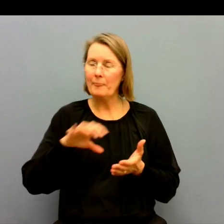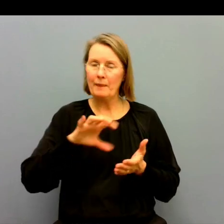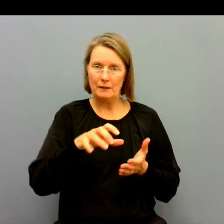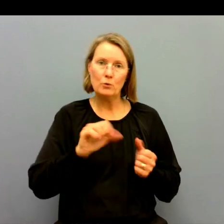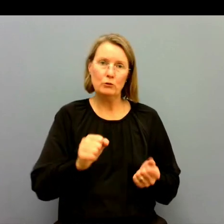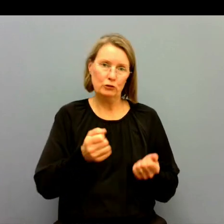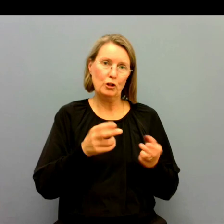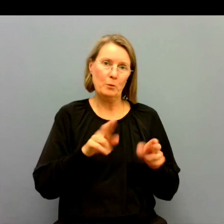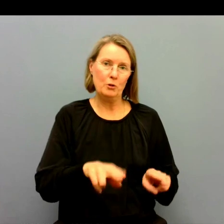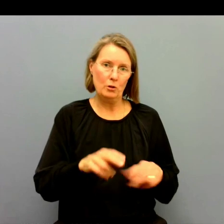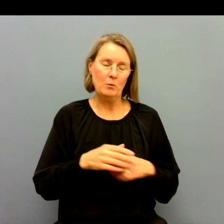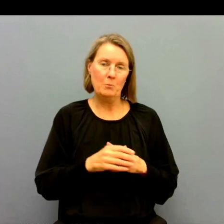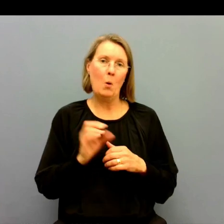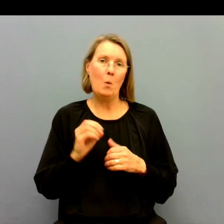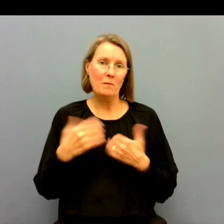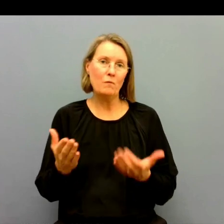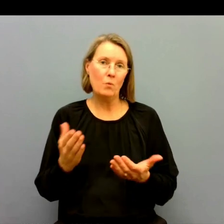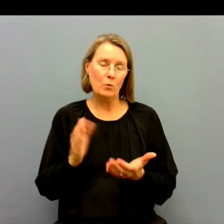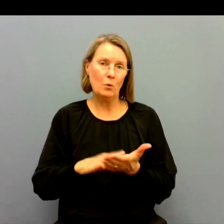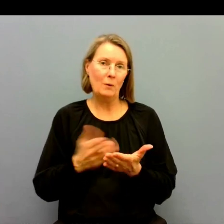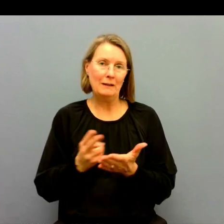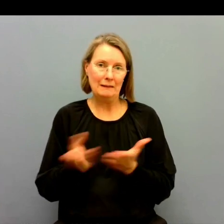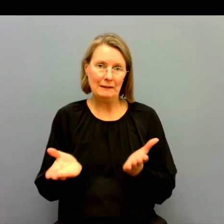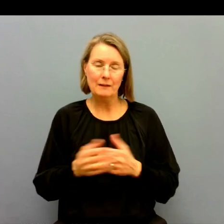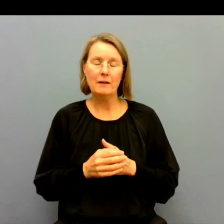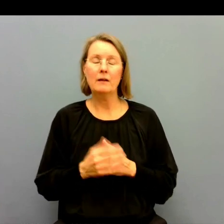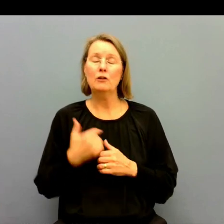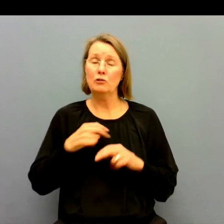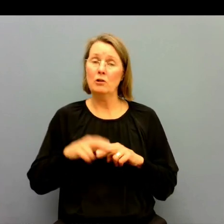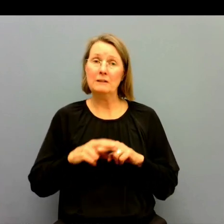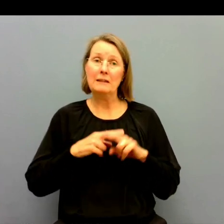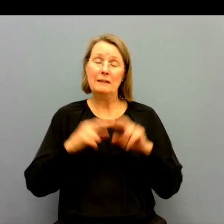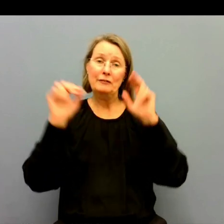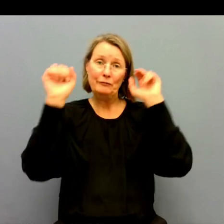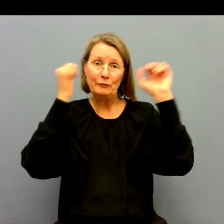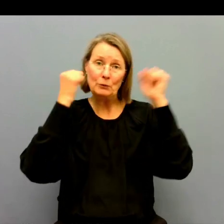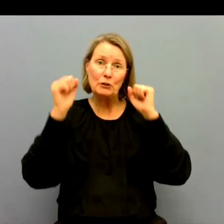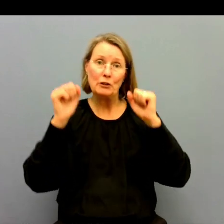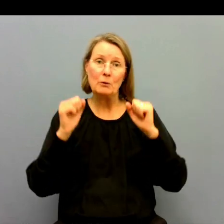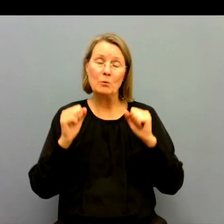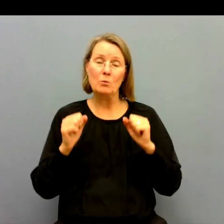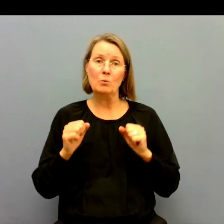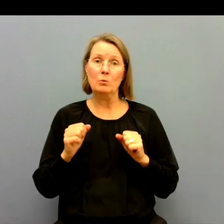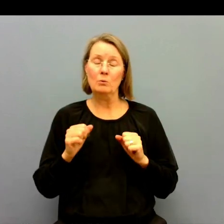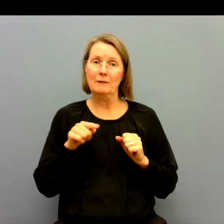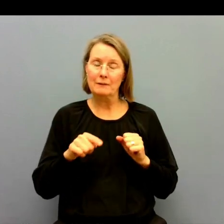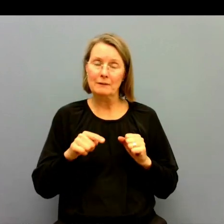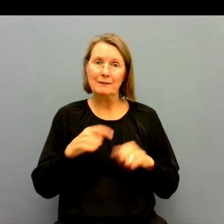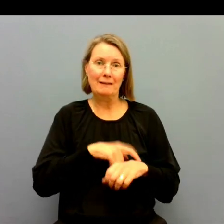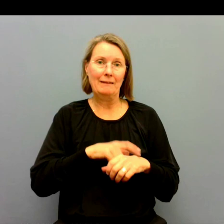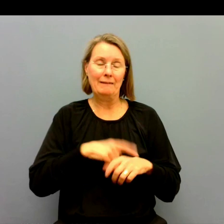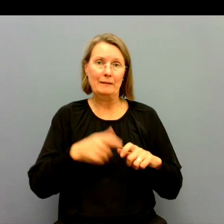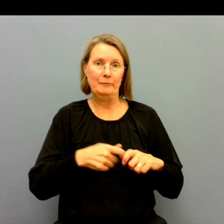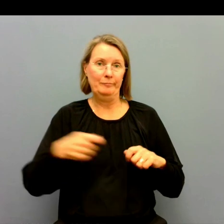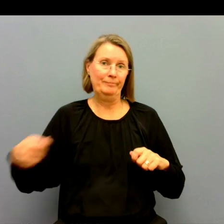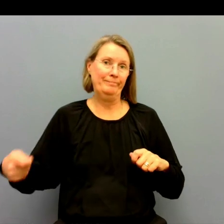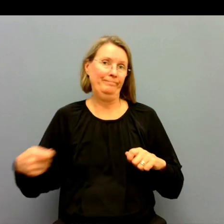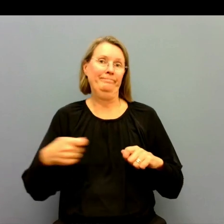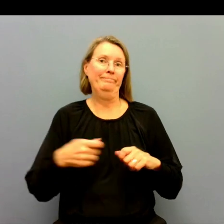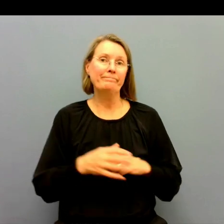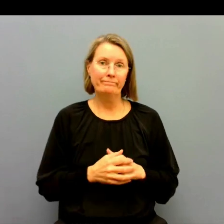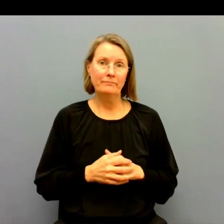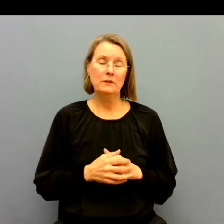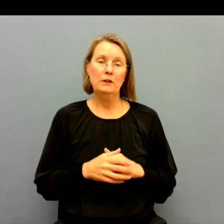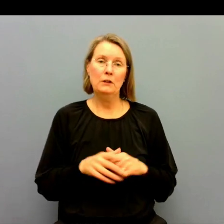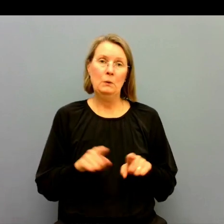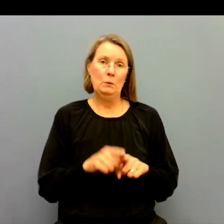av. Där det är förändringar som måste göras. Men jag är frustrerad över att detta tar så oerhört lång tid i